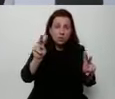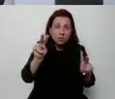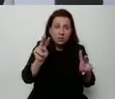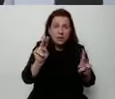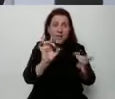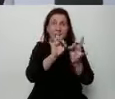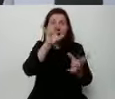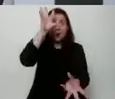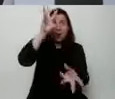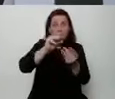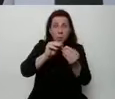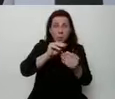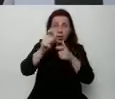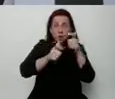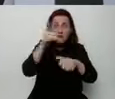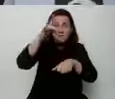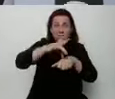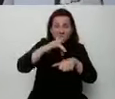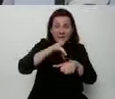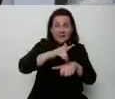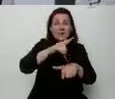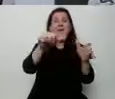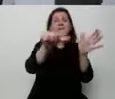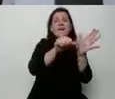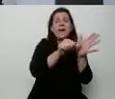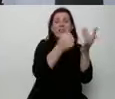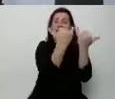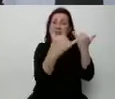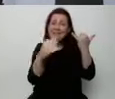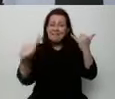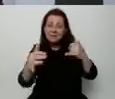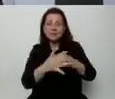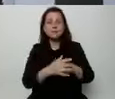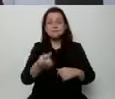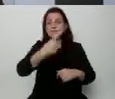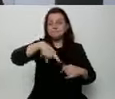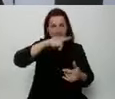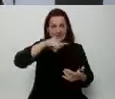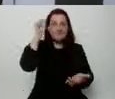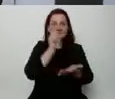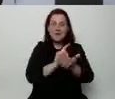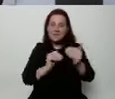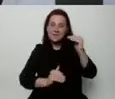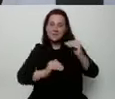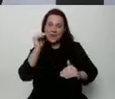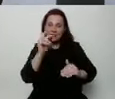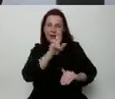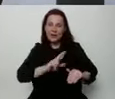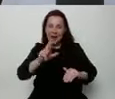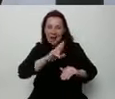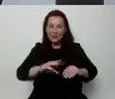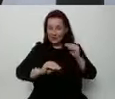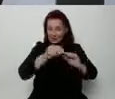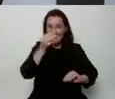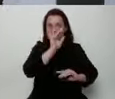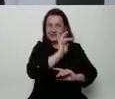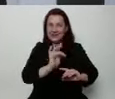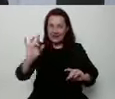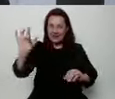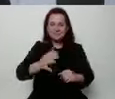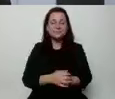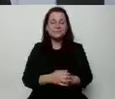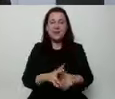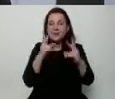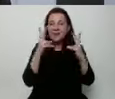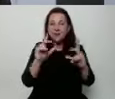zsumować wyniki kandydatów opozycyjnych, wygrywamy w większości regionów. I co jest najważniejsze? Wiadomo